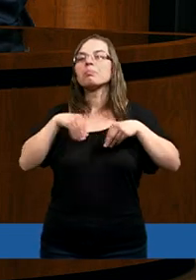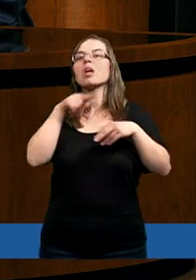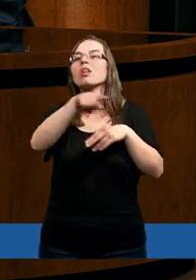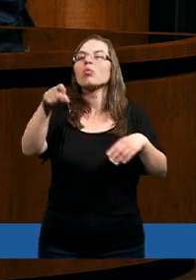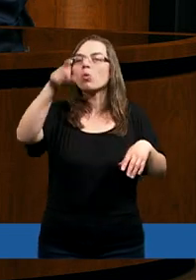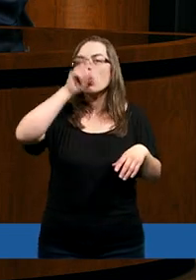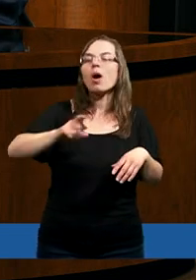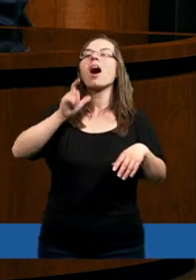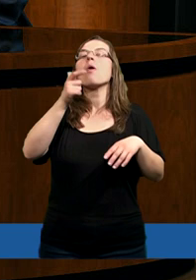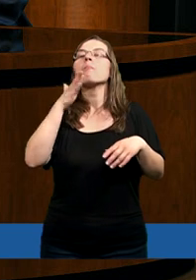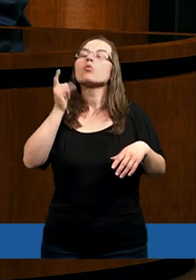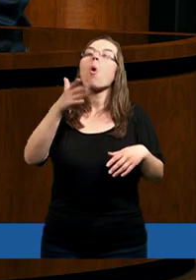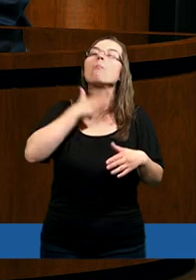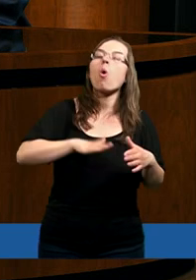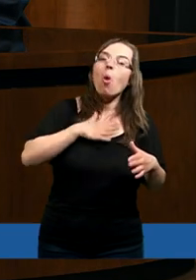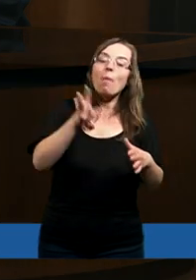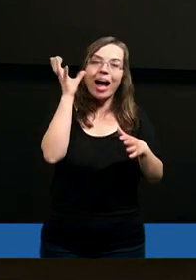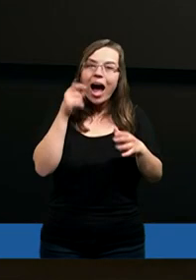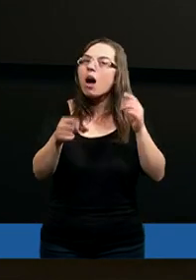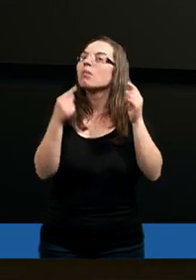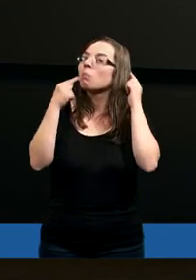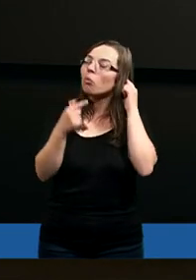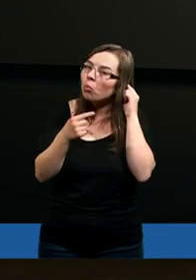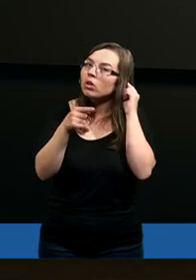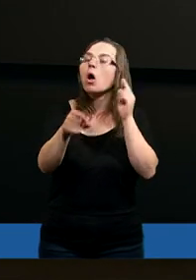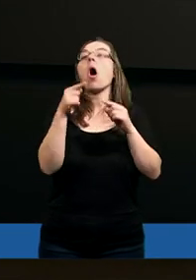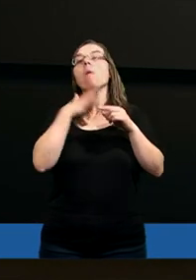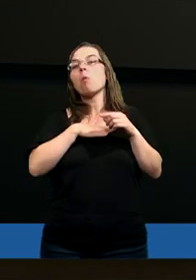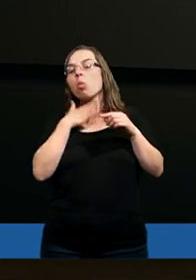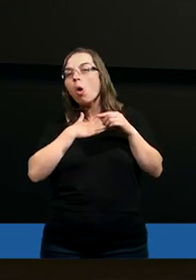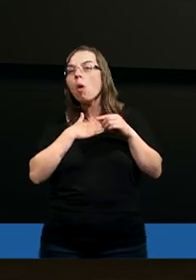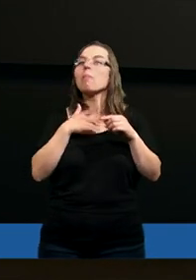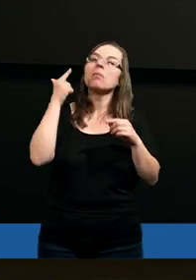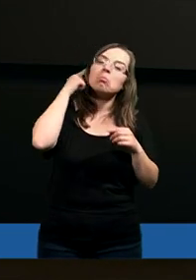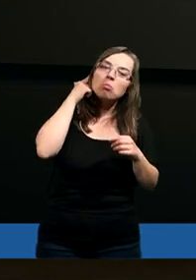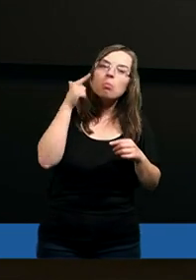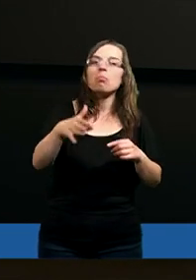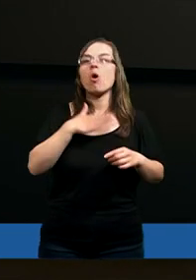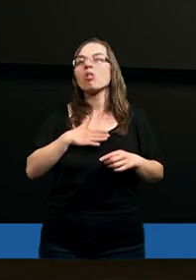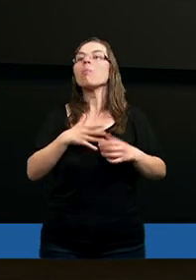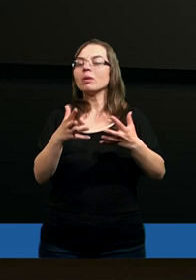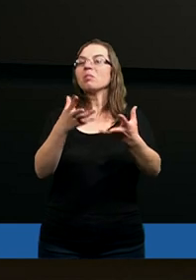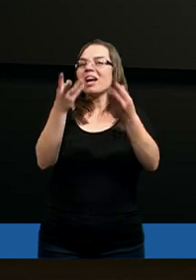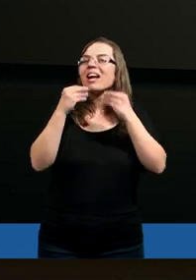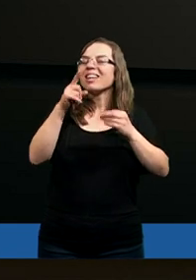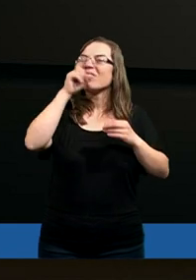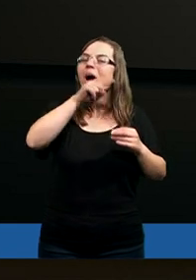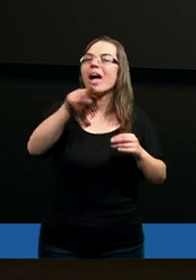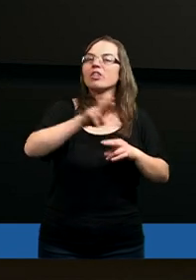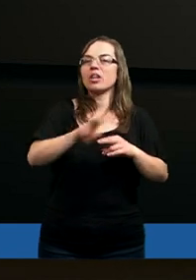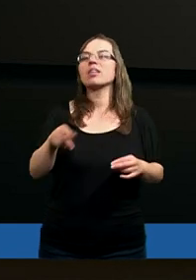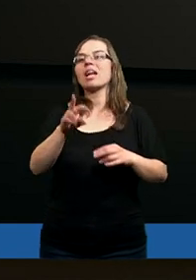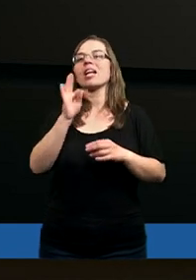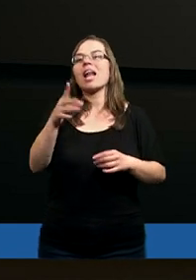Słuchają to, co się im może podobać. A więc jakaś rozwiązłość moralna i tak dalej. No niektórym to odpowiada, więc taki